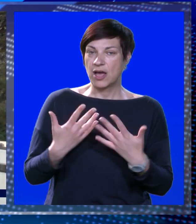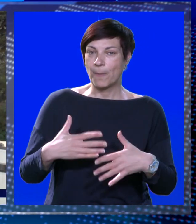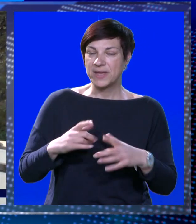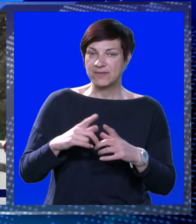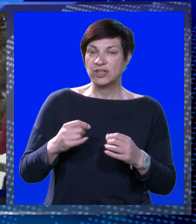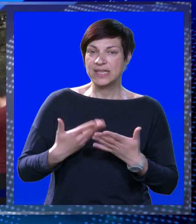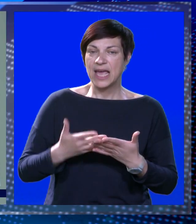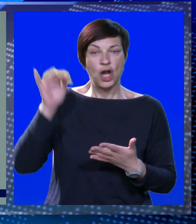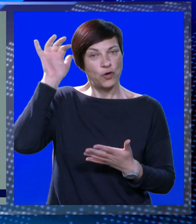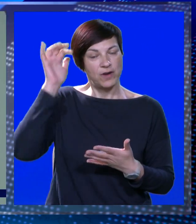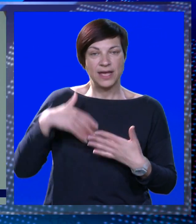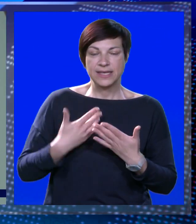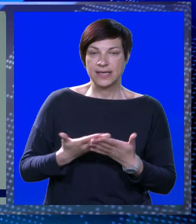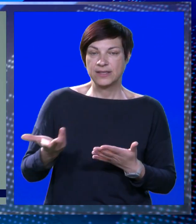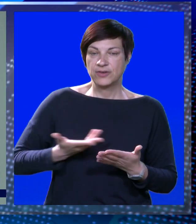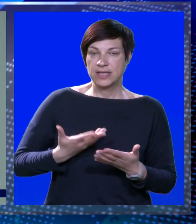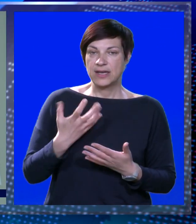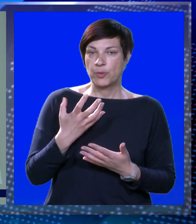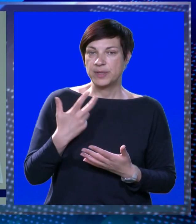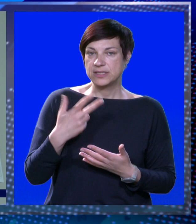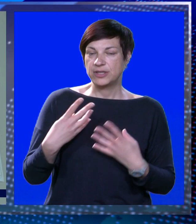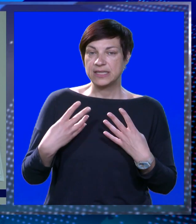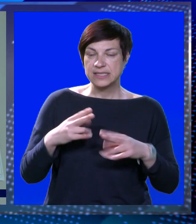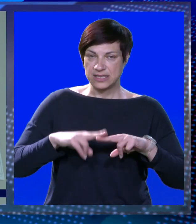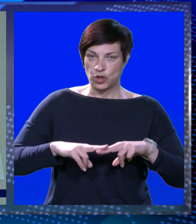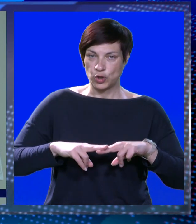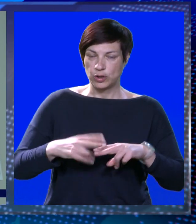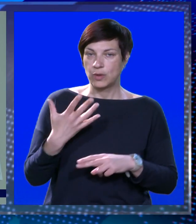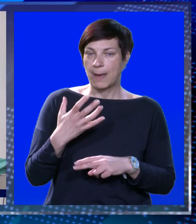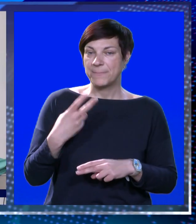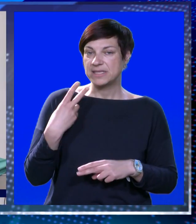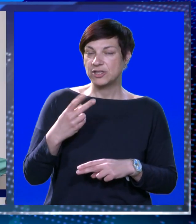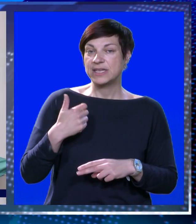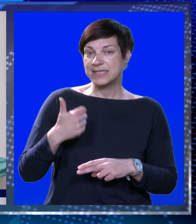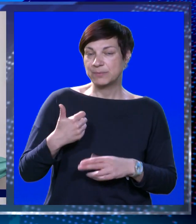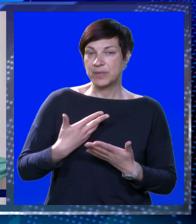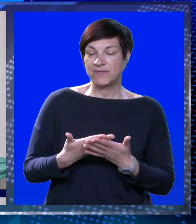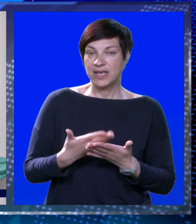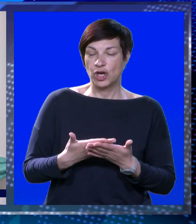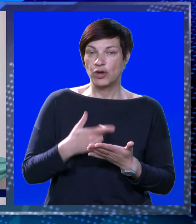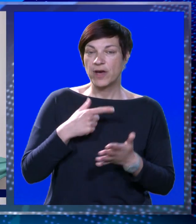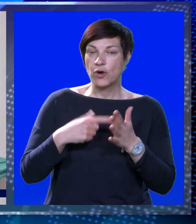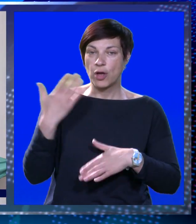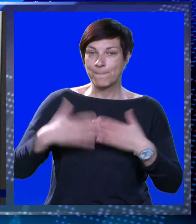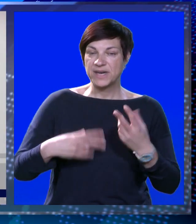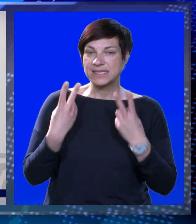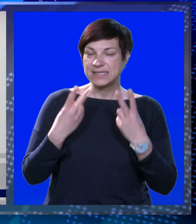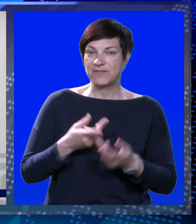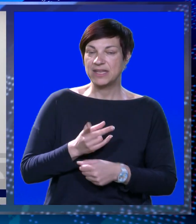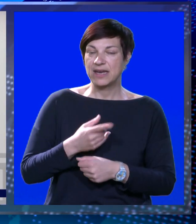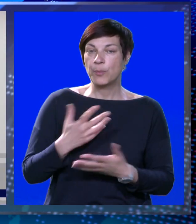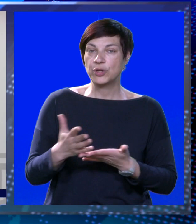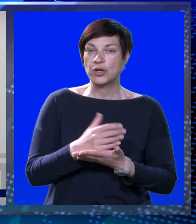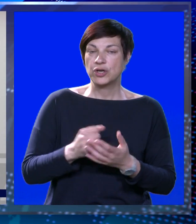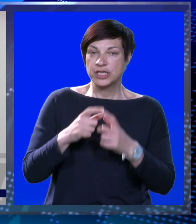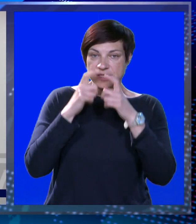kao operativno tijelo vlade i kao takvo je donio 530 odluka, a 531. je upravo ova kojom prestaje vrijediti